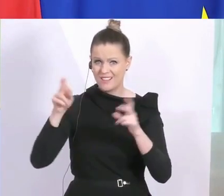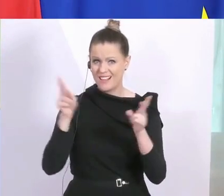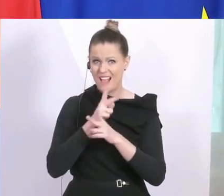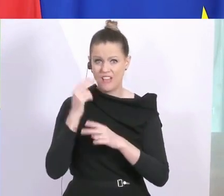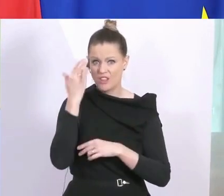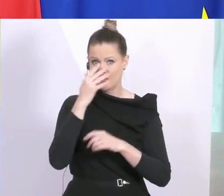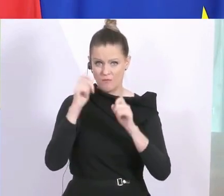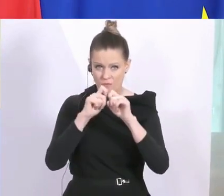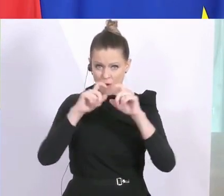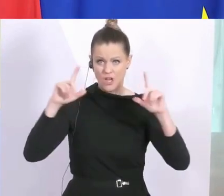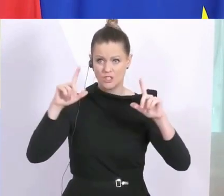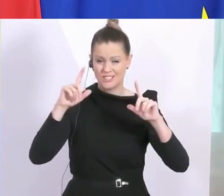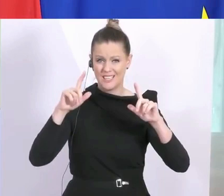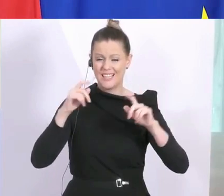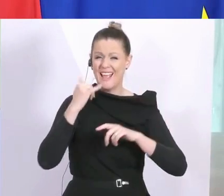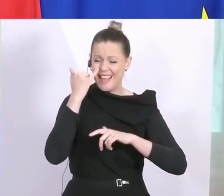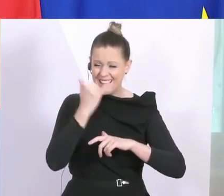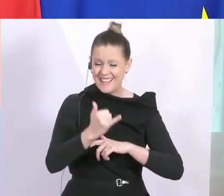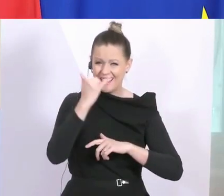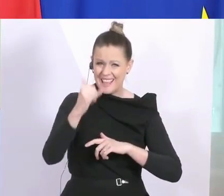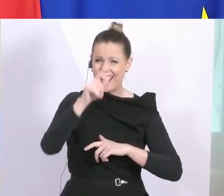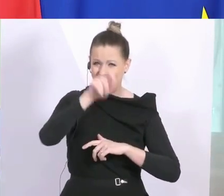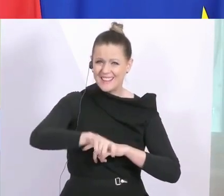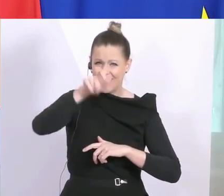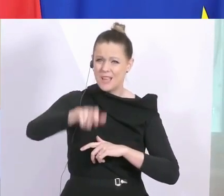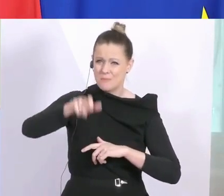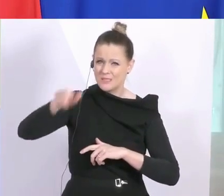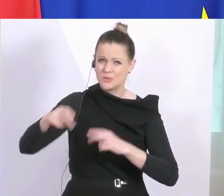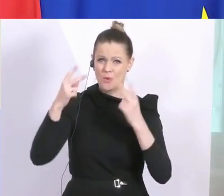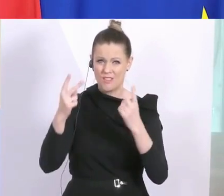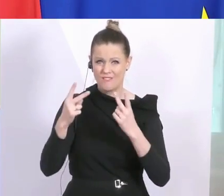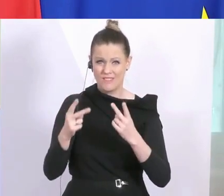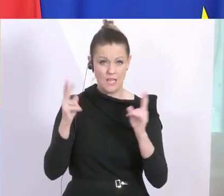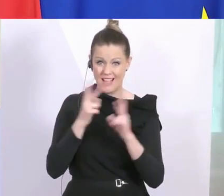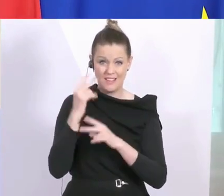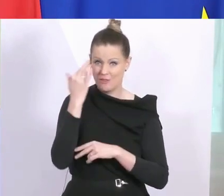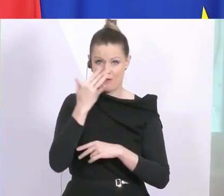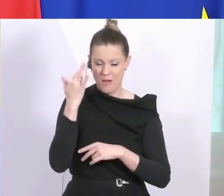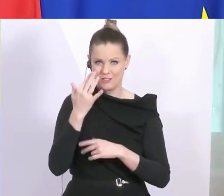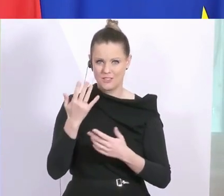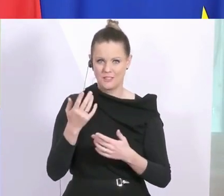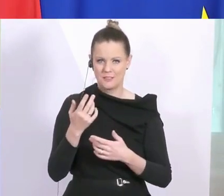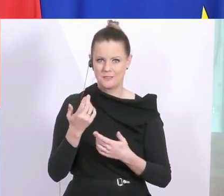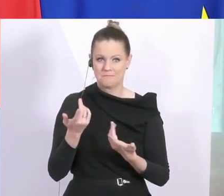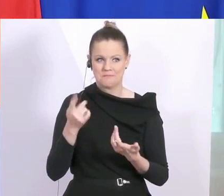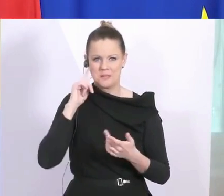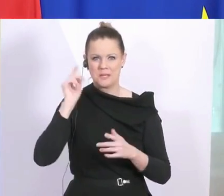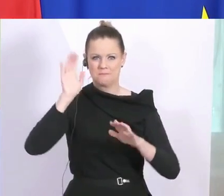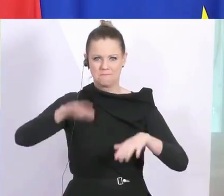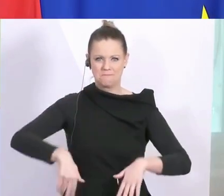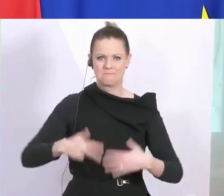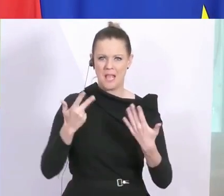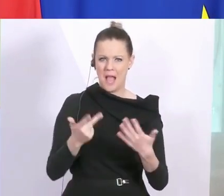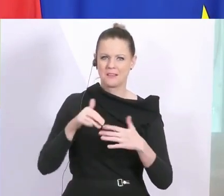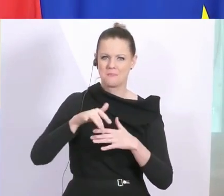wie wichtig wirklich der Beitrag von jedem Einzelnen ist. Man glaubt wahrscheinlich sehr schnell als Österreicher, man lebt in einem 8